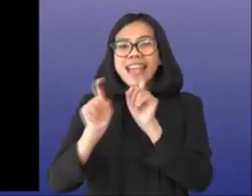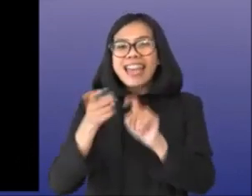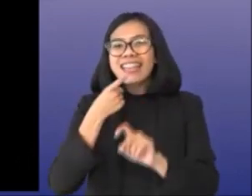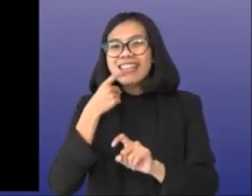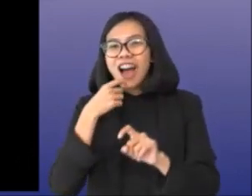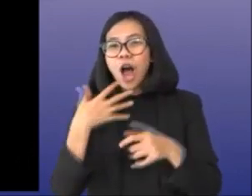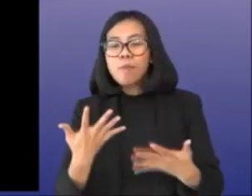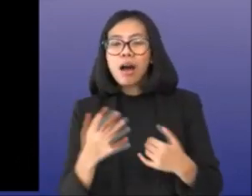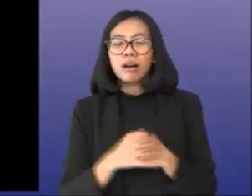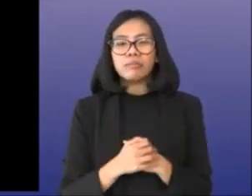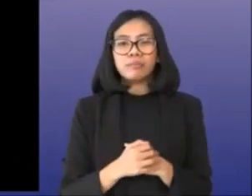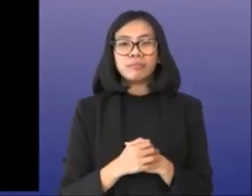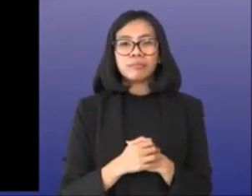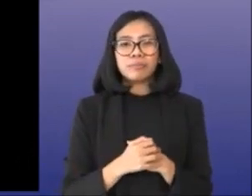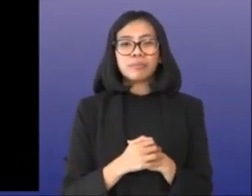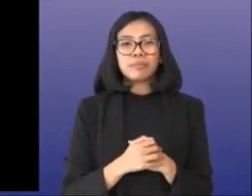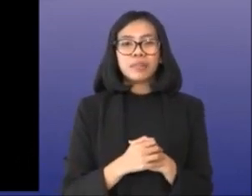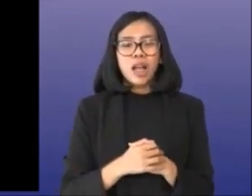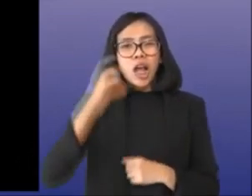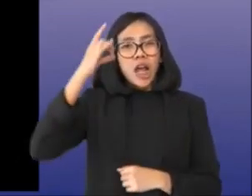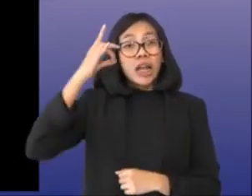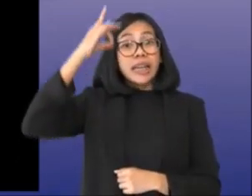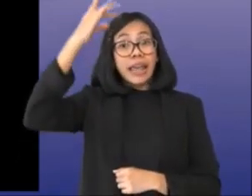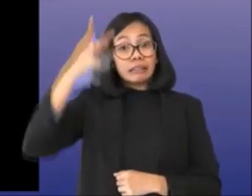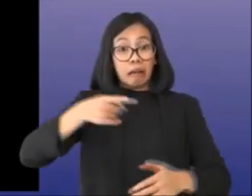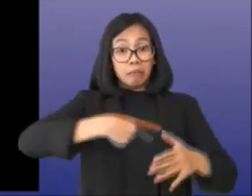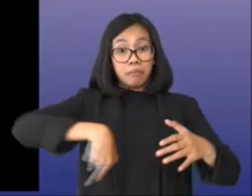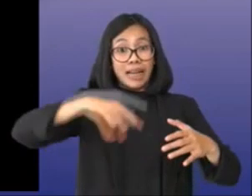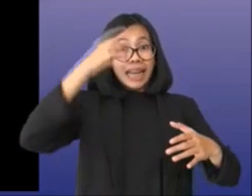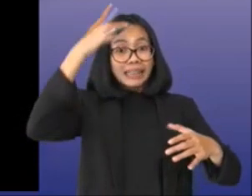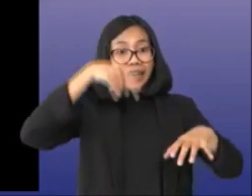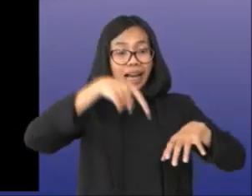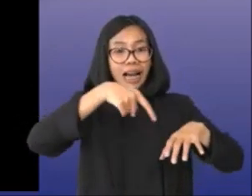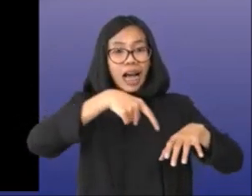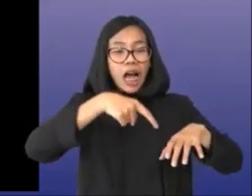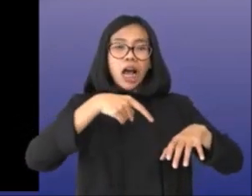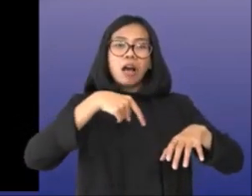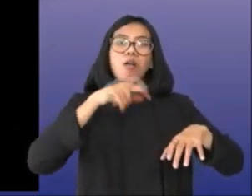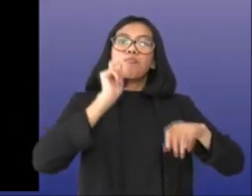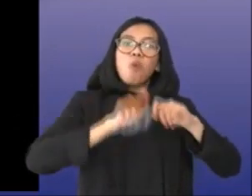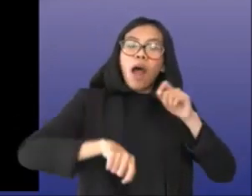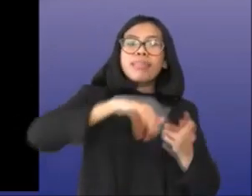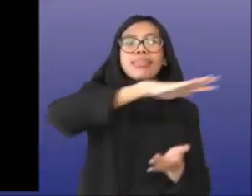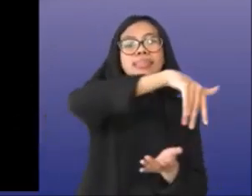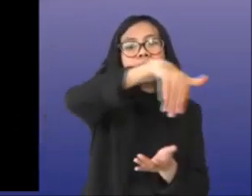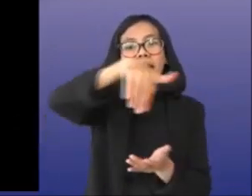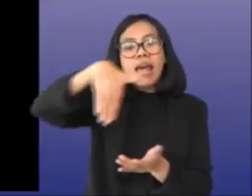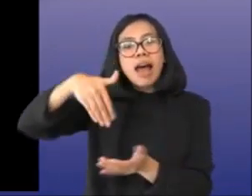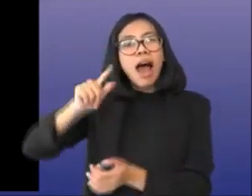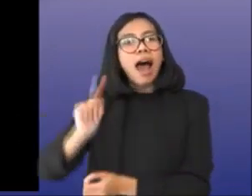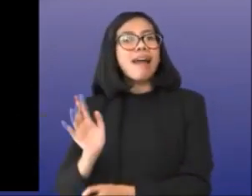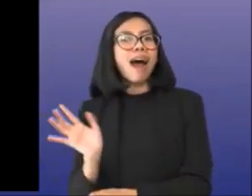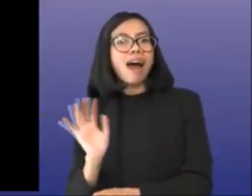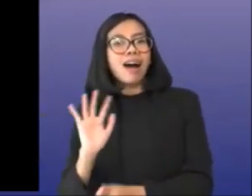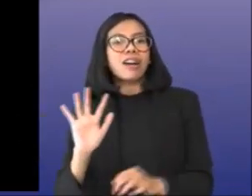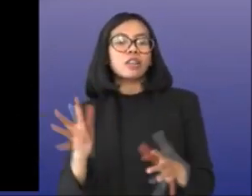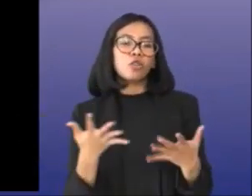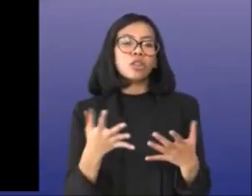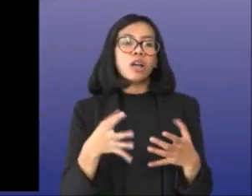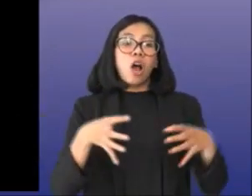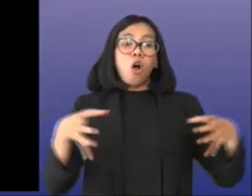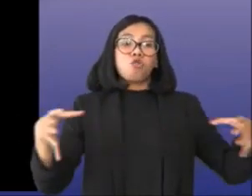dengan apakah desa sudah mendata kelompok rentan? Adakah ruang isolasi yang ada di desa?